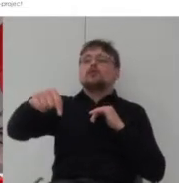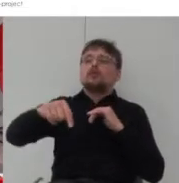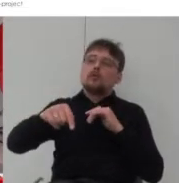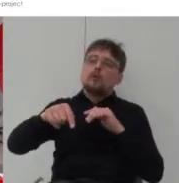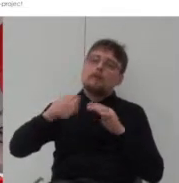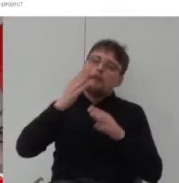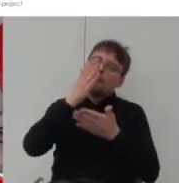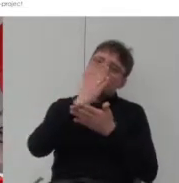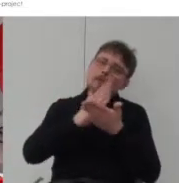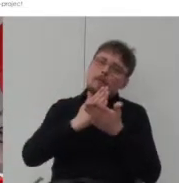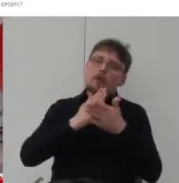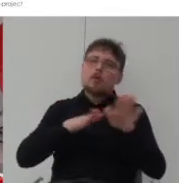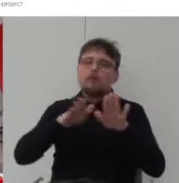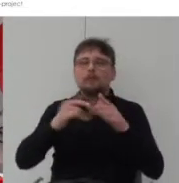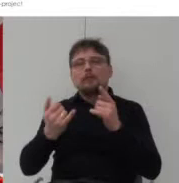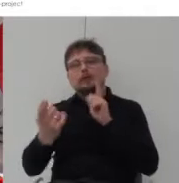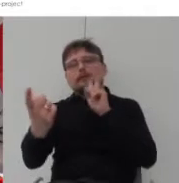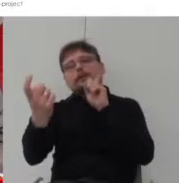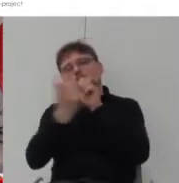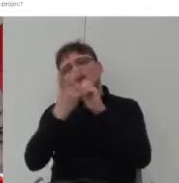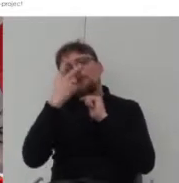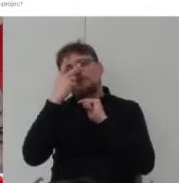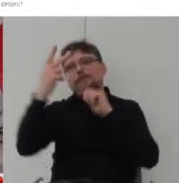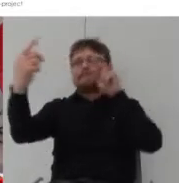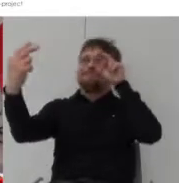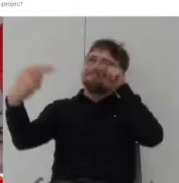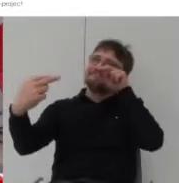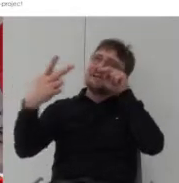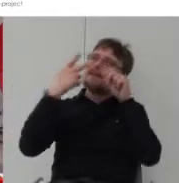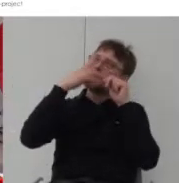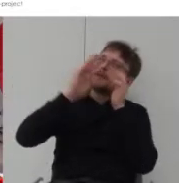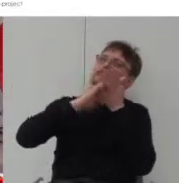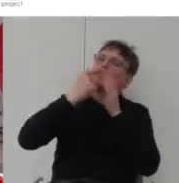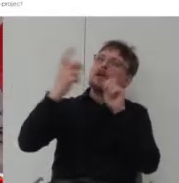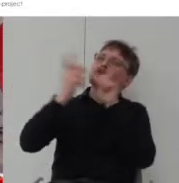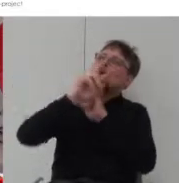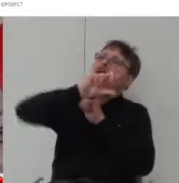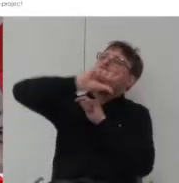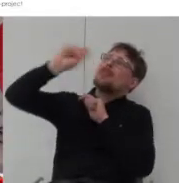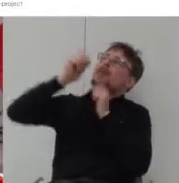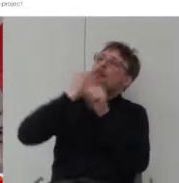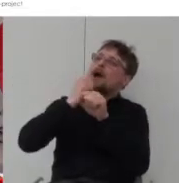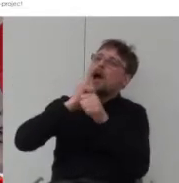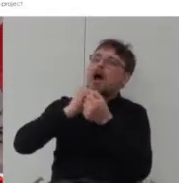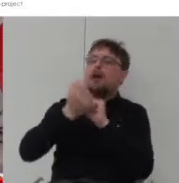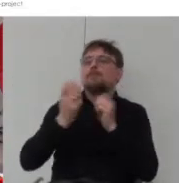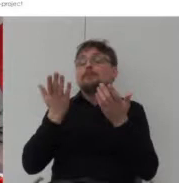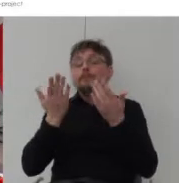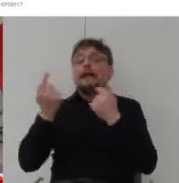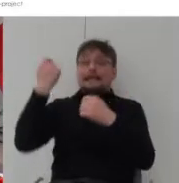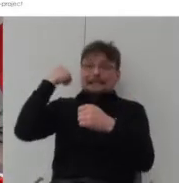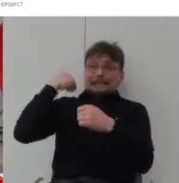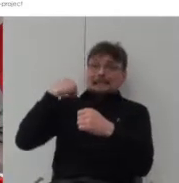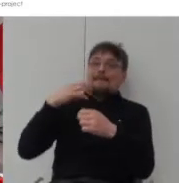półpubliczną gdzie siedząc możemy spotkać sąsiadów widzieć jak idą do pracy czy jak spędzają czas. Część tylna jest bardziej